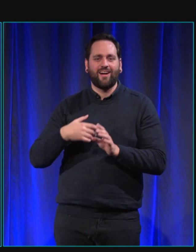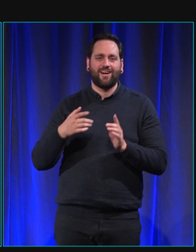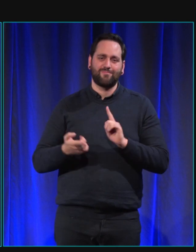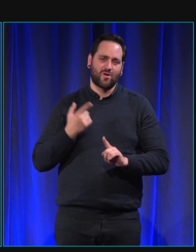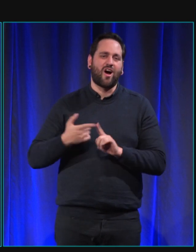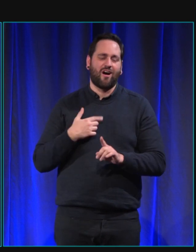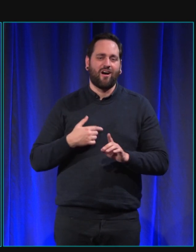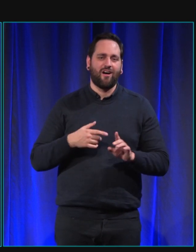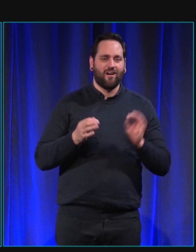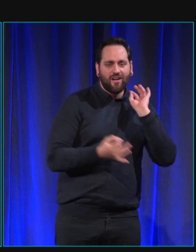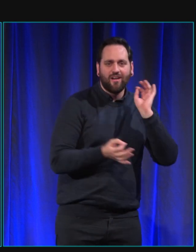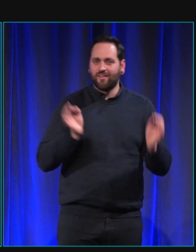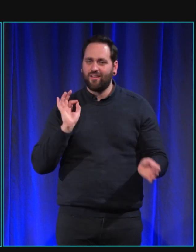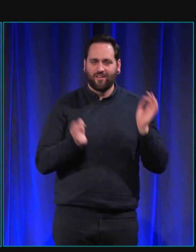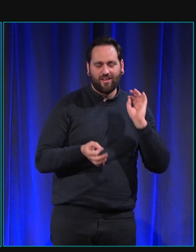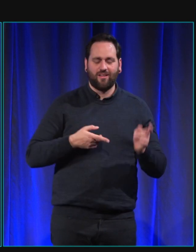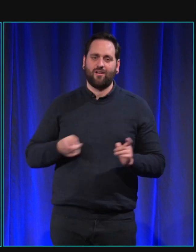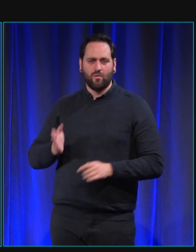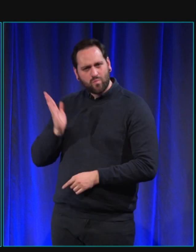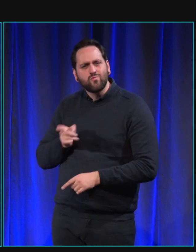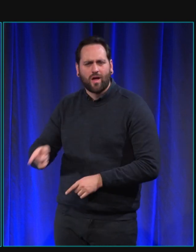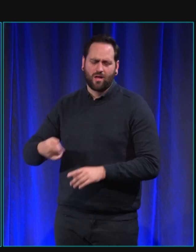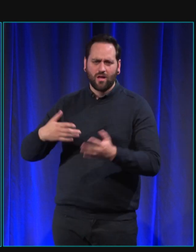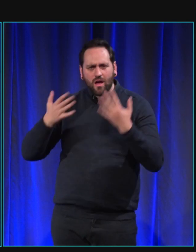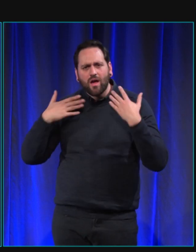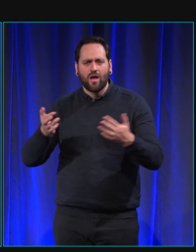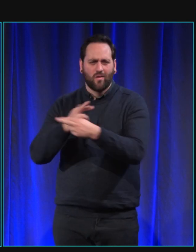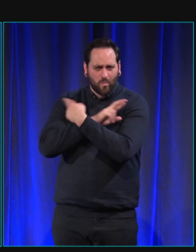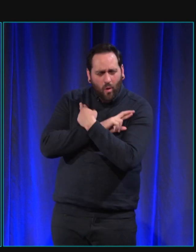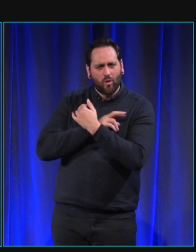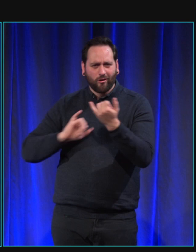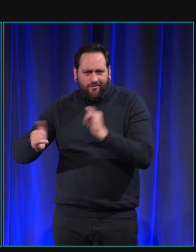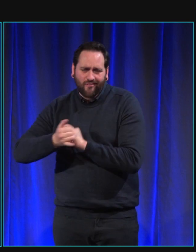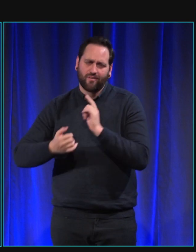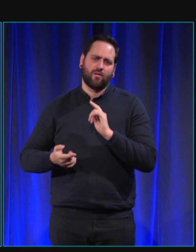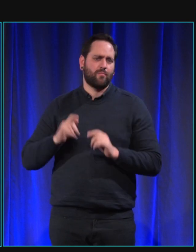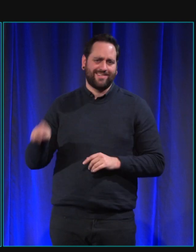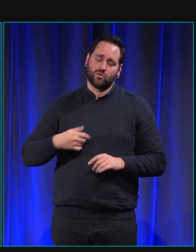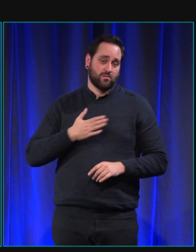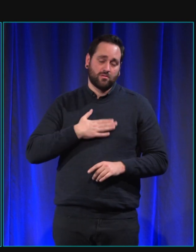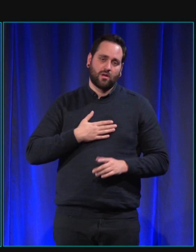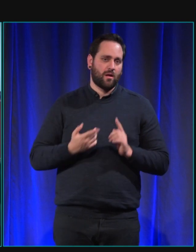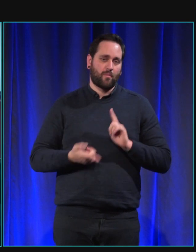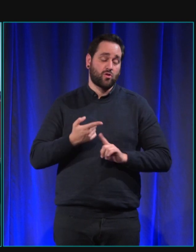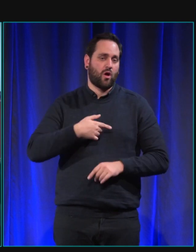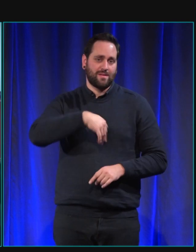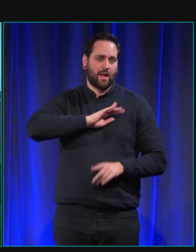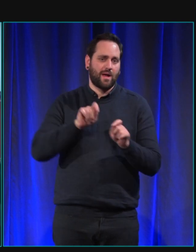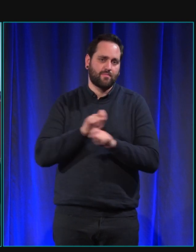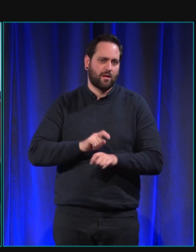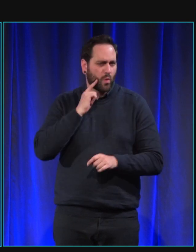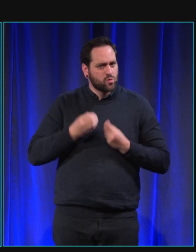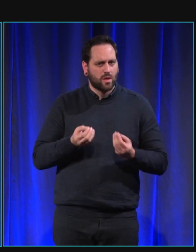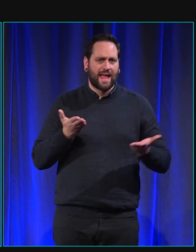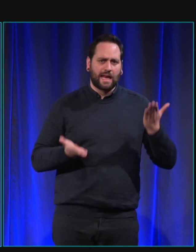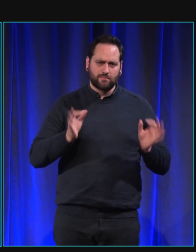besoin de ce moment de détente et c'est vrai qu'on le respecte et c'est tout pour leur équilibre merci et vous le disiez aussi tout